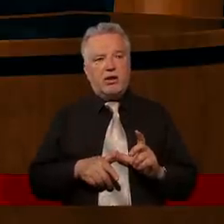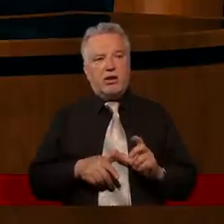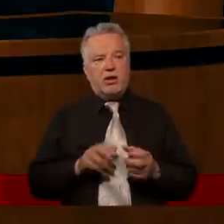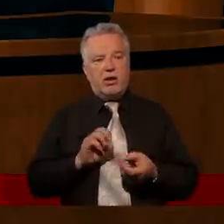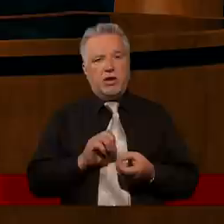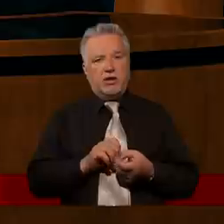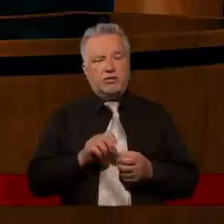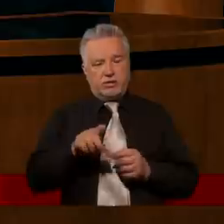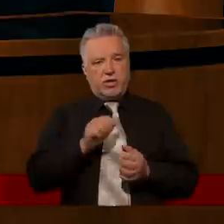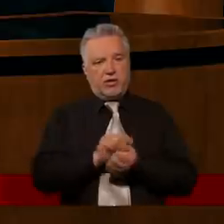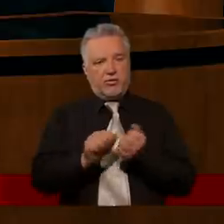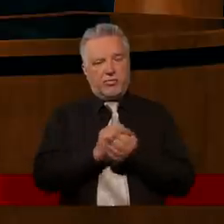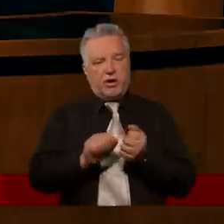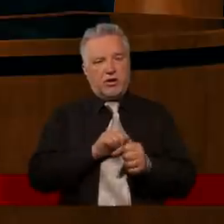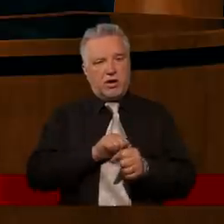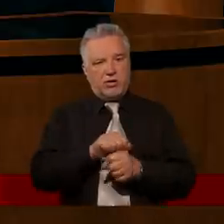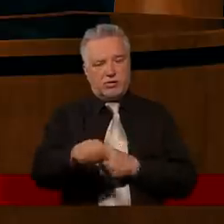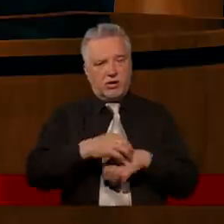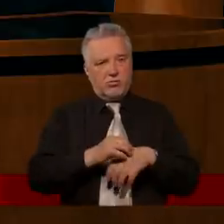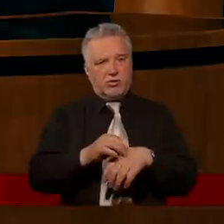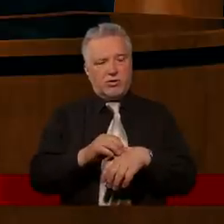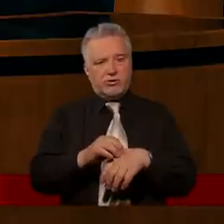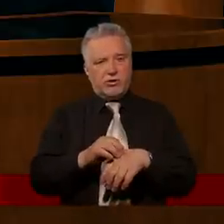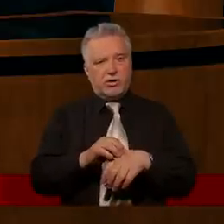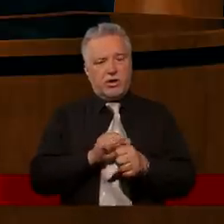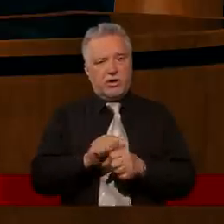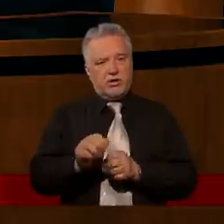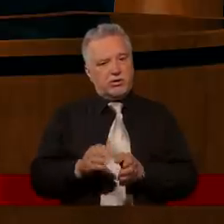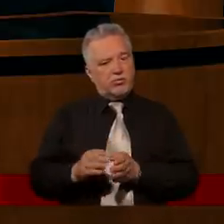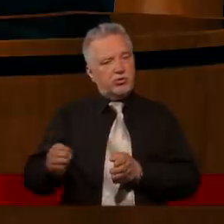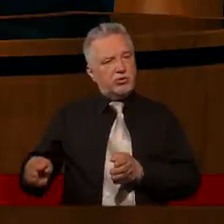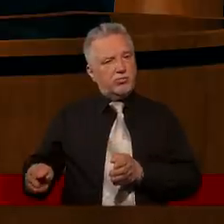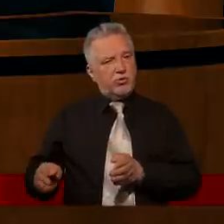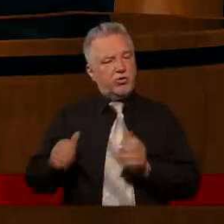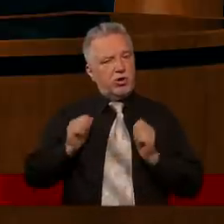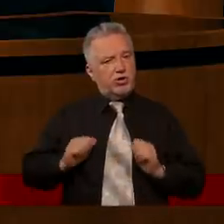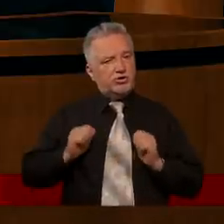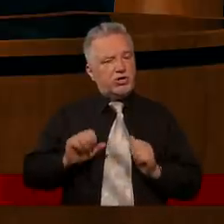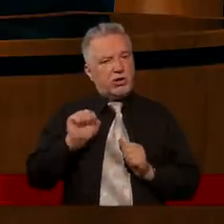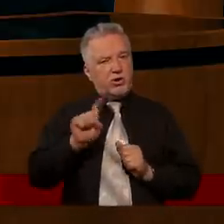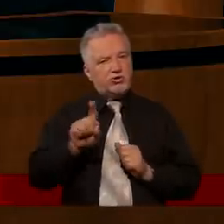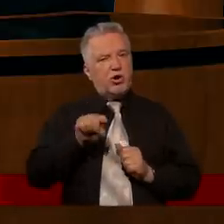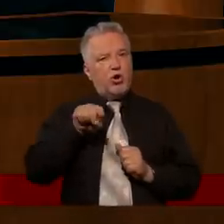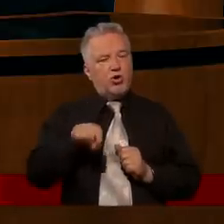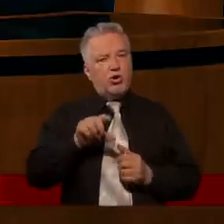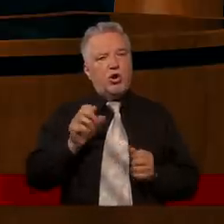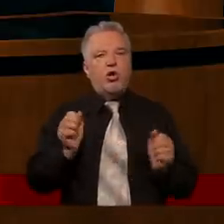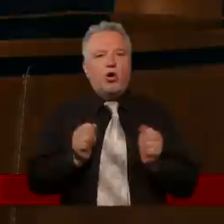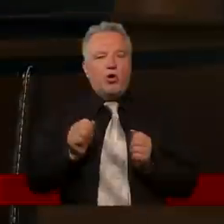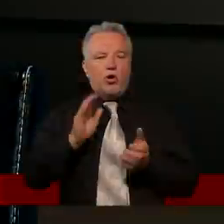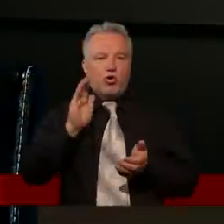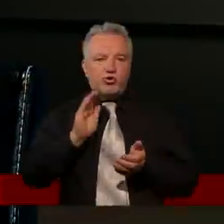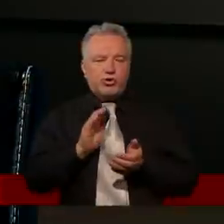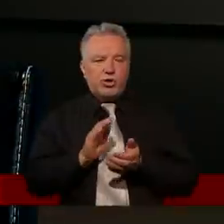toczy się ta walka, czy toczy się ten spór, to raczej jestem z boku, dopiero czekam, aż on coś troszeczkę ostygnie i wtedy.